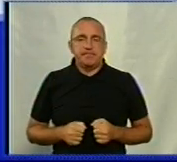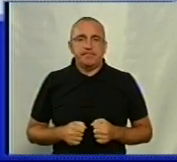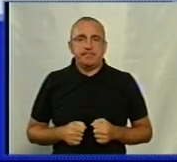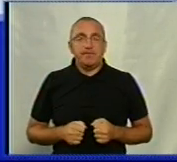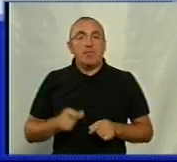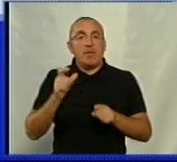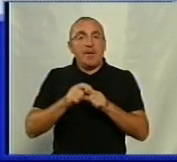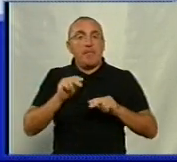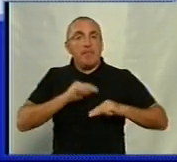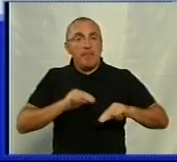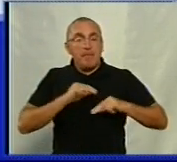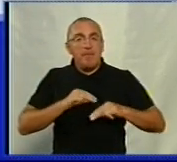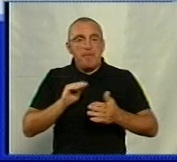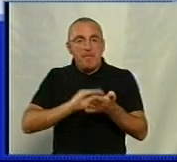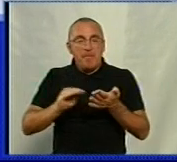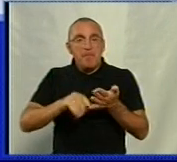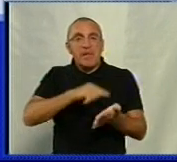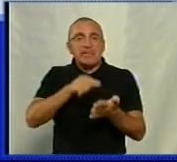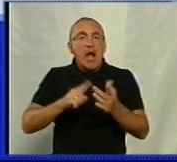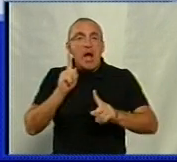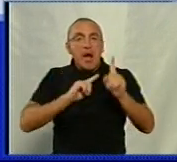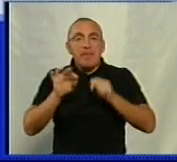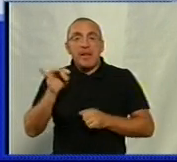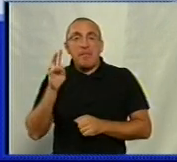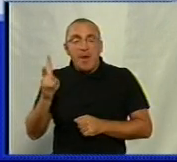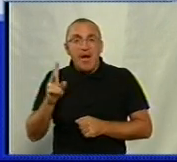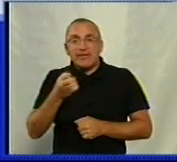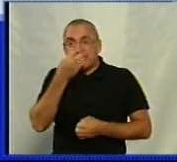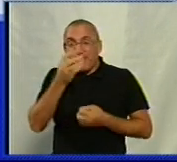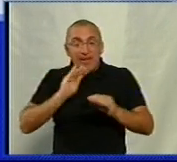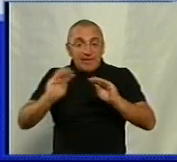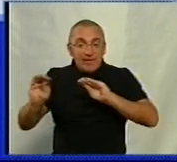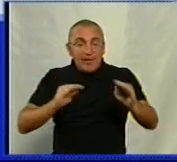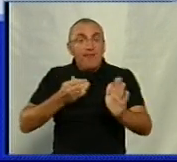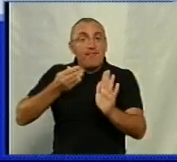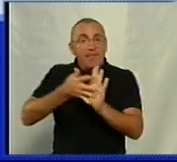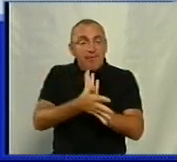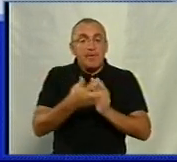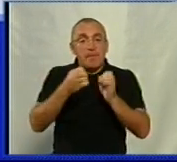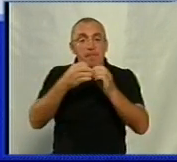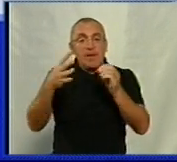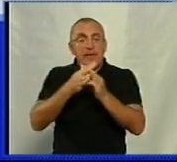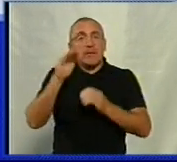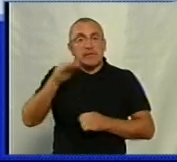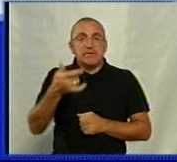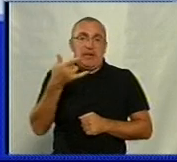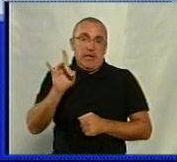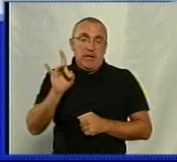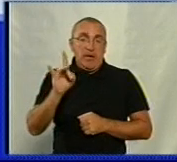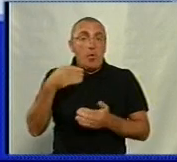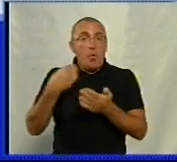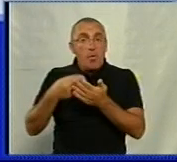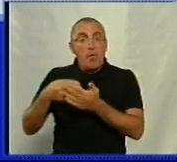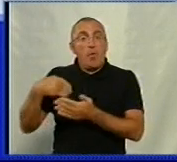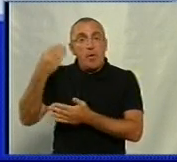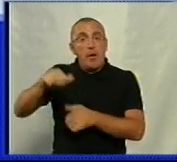За словами працівниці пресслужби міської ради Інни Примак, на створення квіткової композиції витратили 15 тисяч гривень. Гроші